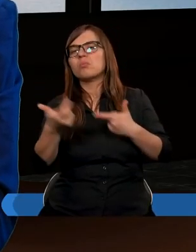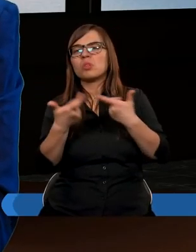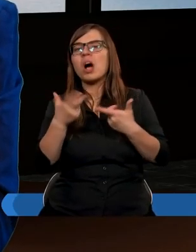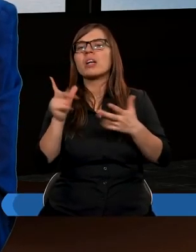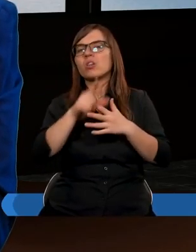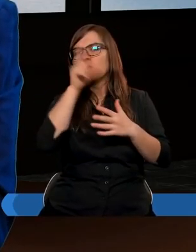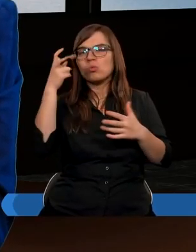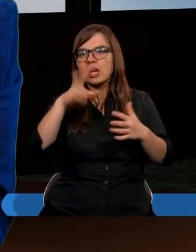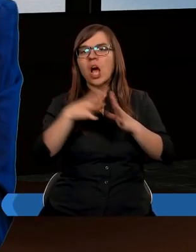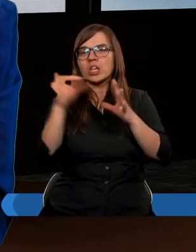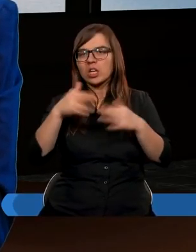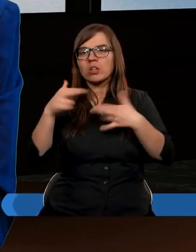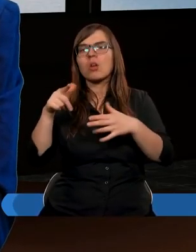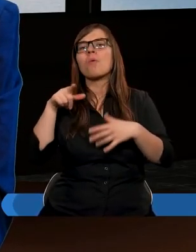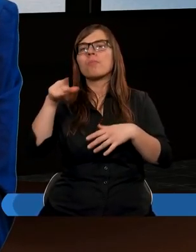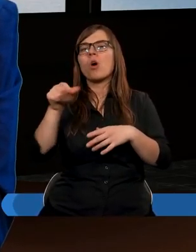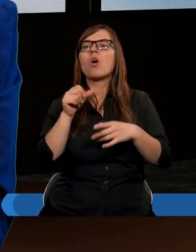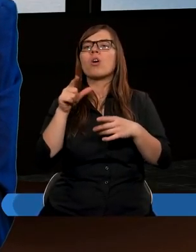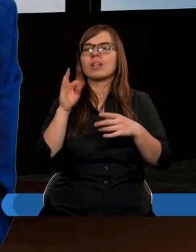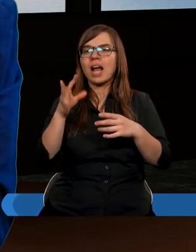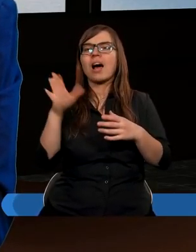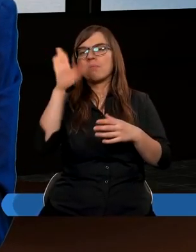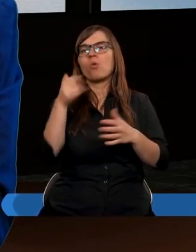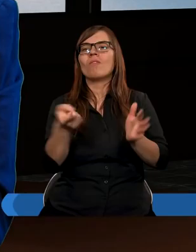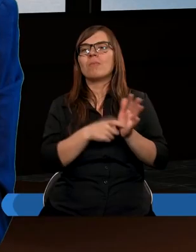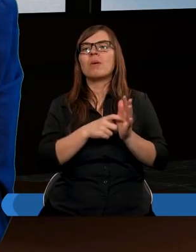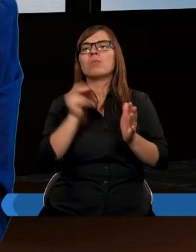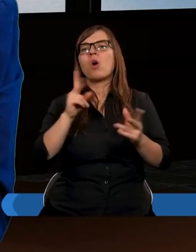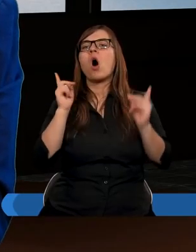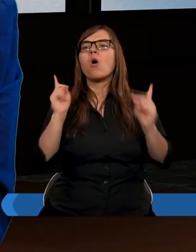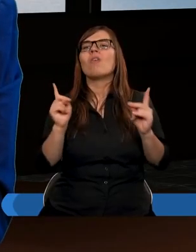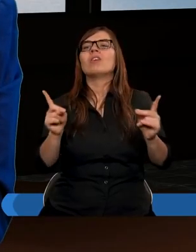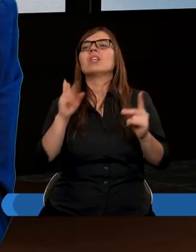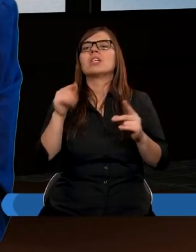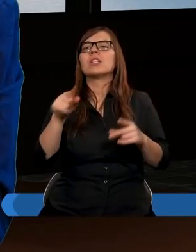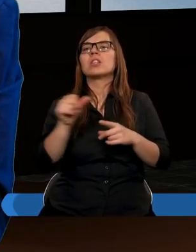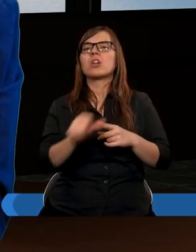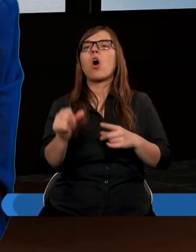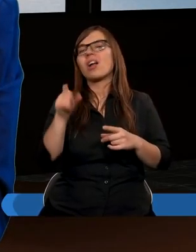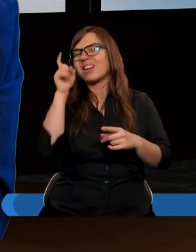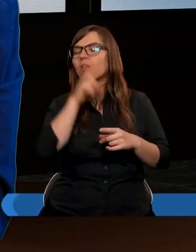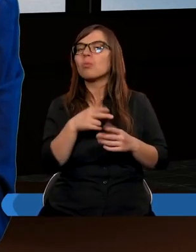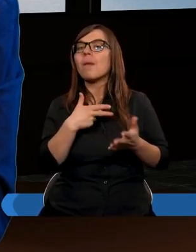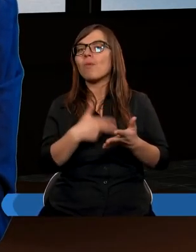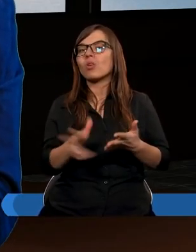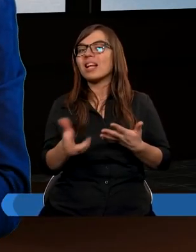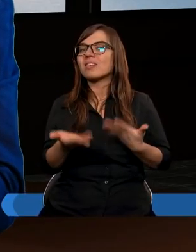ale ludzie niech oddają dziesięcinę, bo od nich tego Pan Bóg wymaga, bo uważam, że to jest złe podejście. I ja bardziej